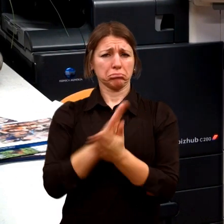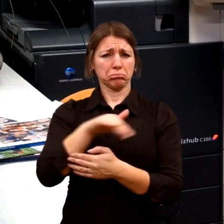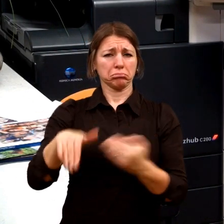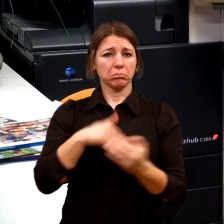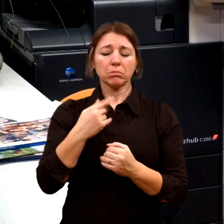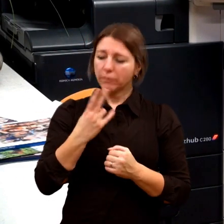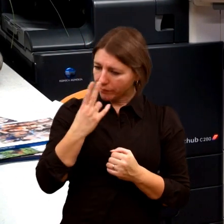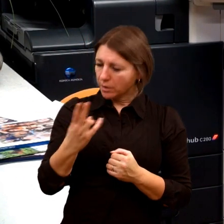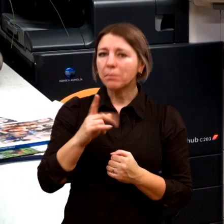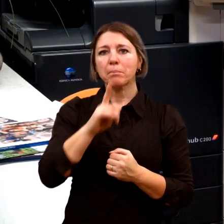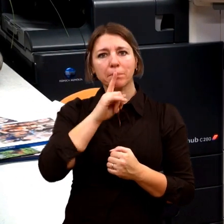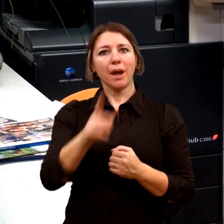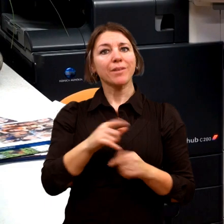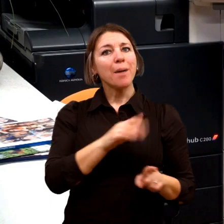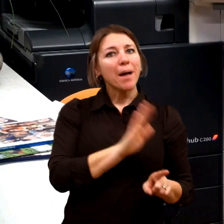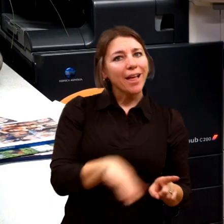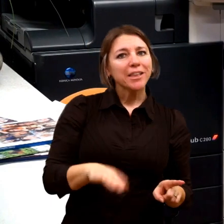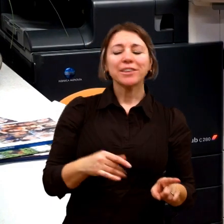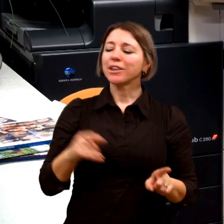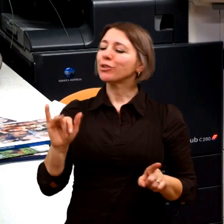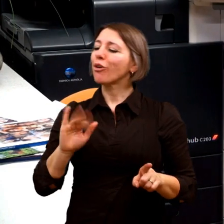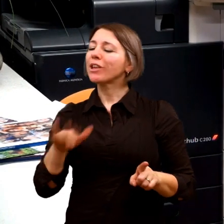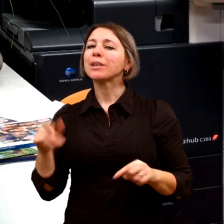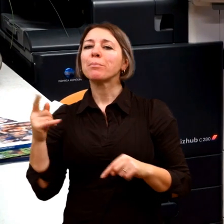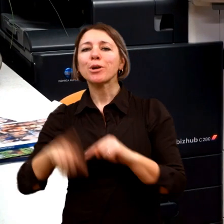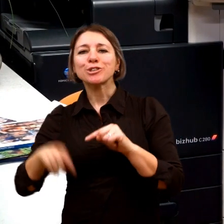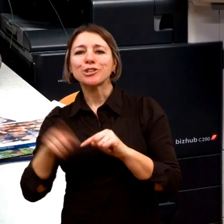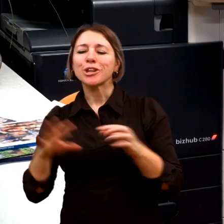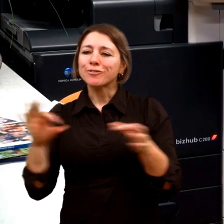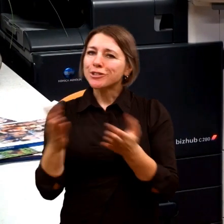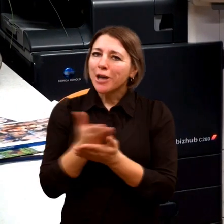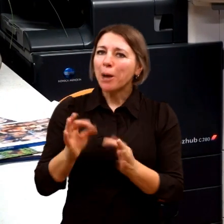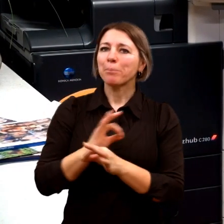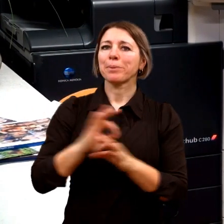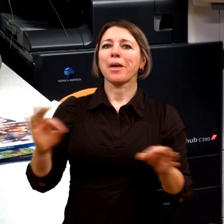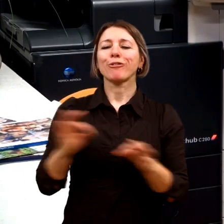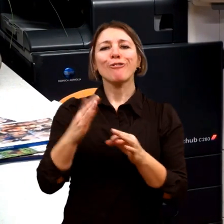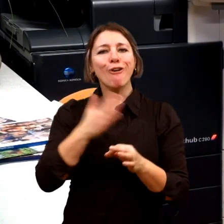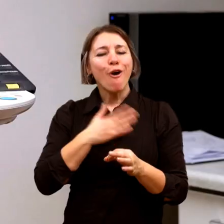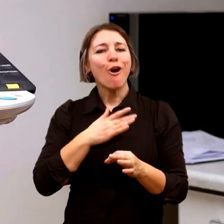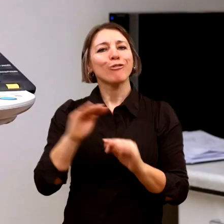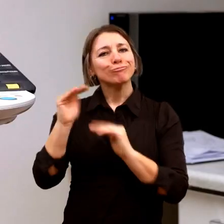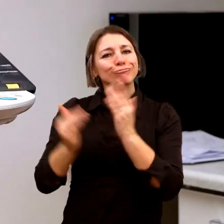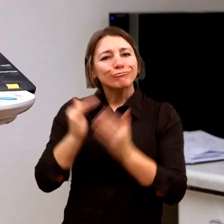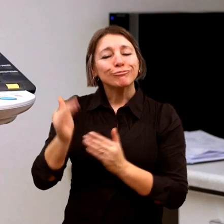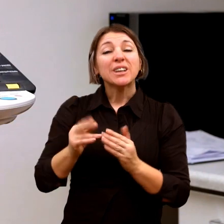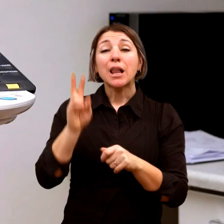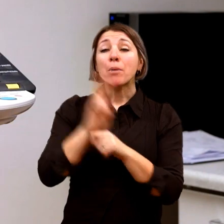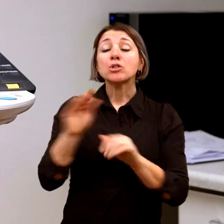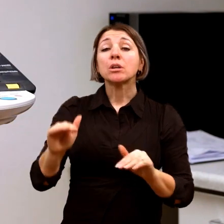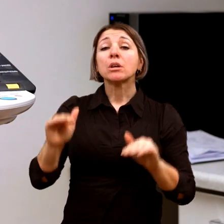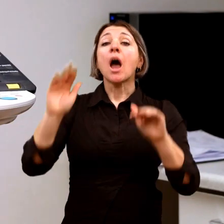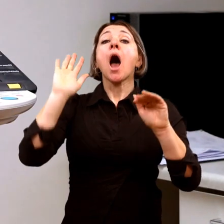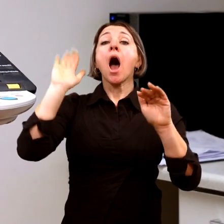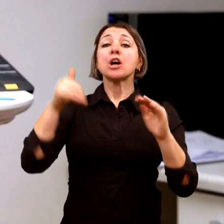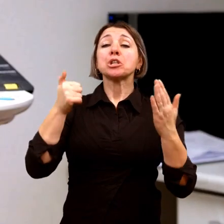třeba pěkně s postiženým dítětem zacházejí. No jo, ale teď si položme otázku, jestli tohle bude platit v šesté